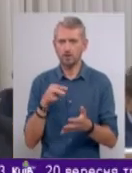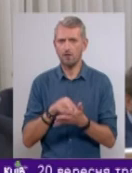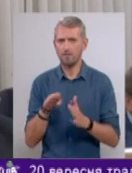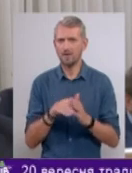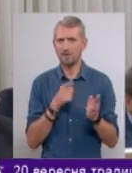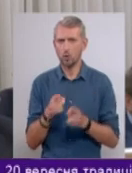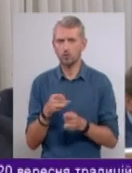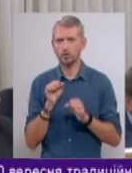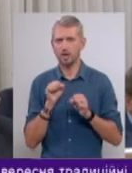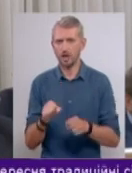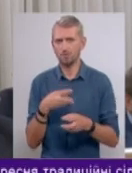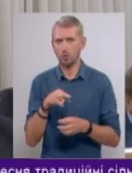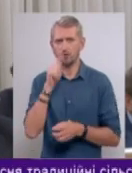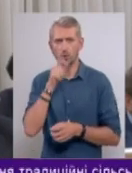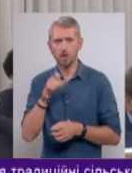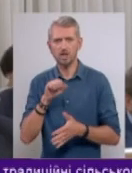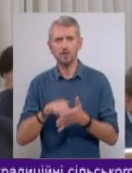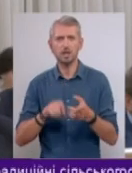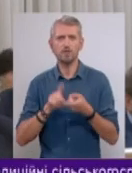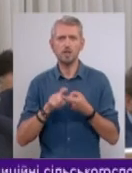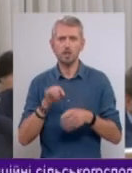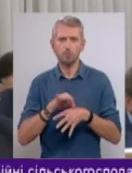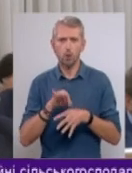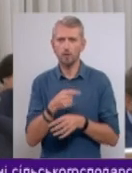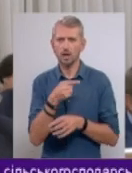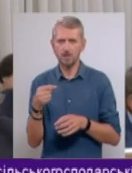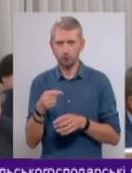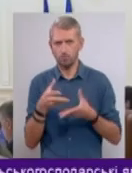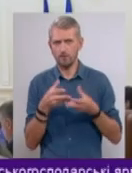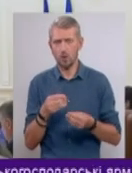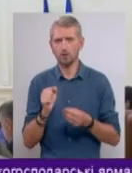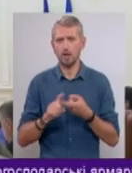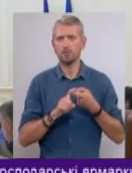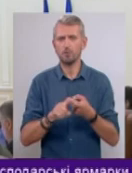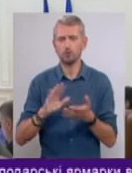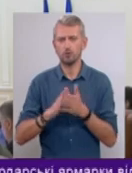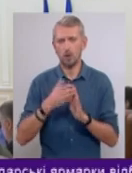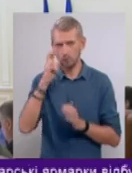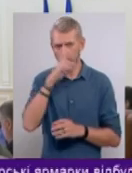українців від інфекційних хвороб і негативно впливають на епідемічну ситуацію в країні.